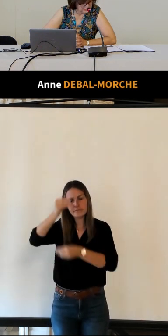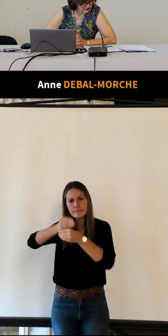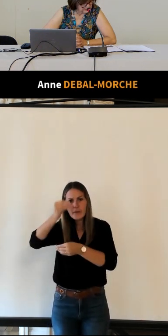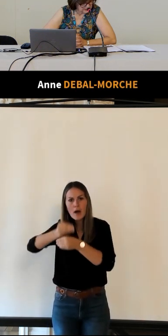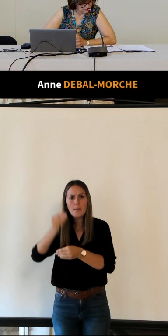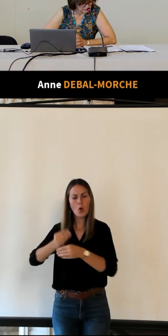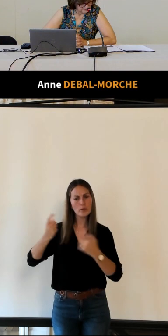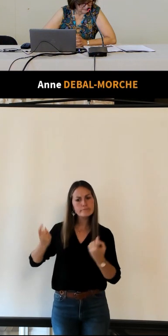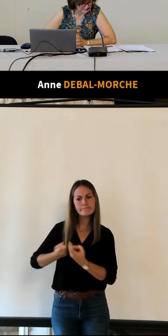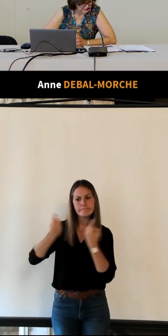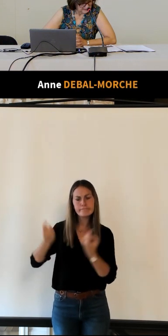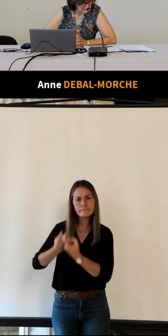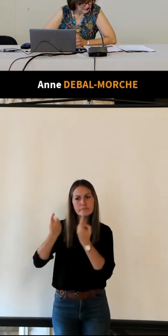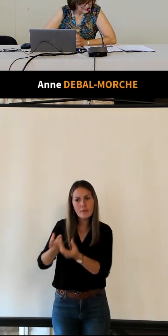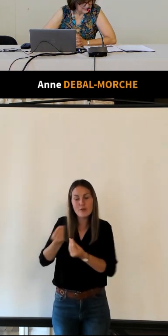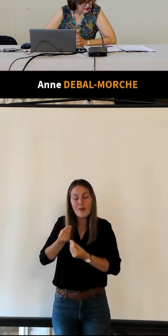grandes satisfactions